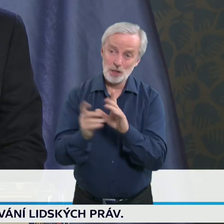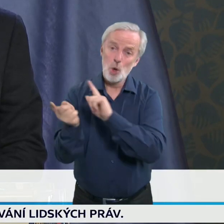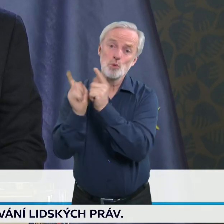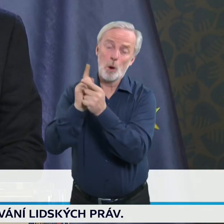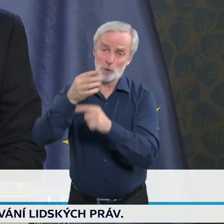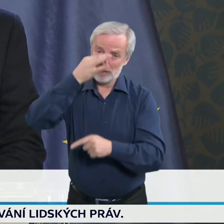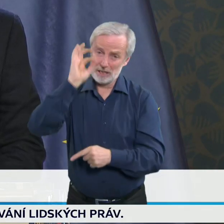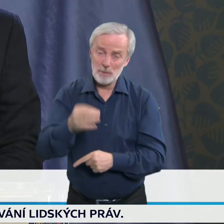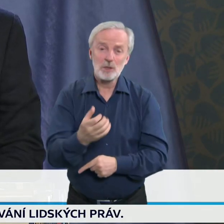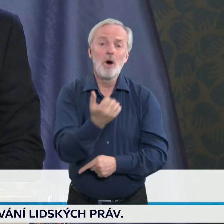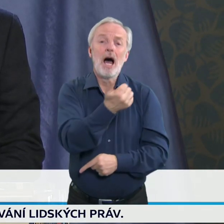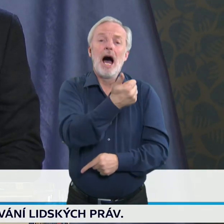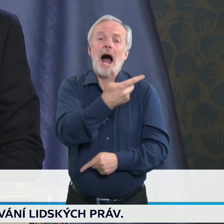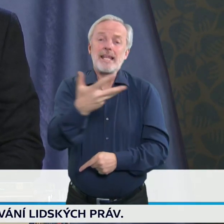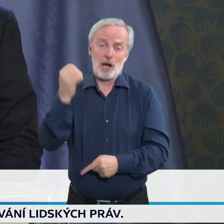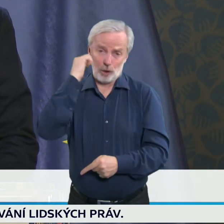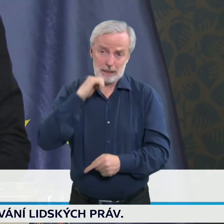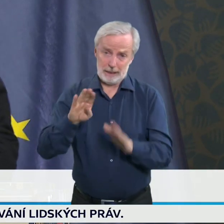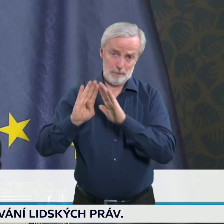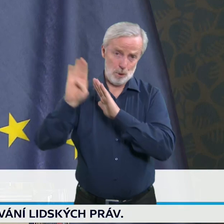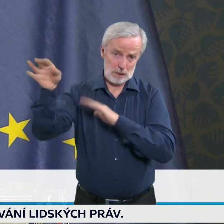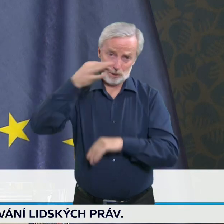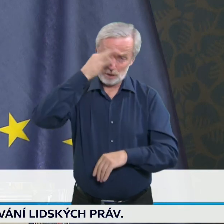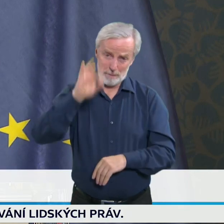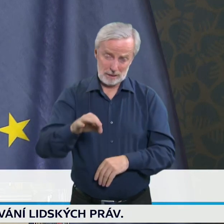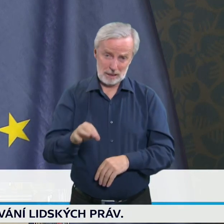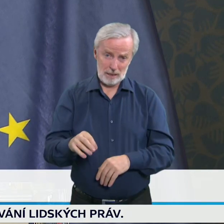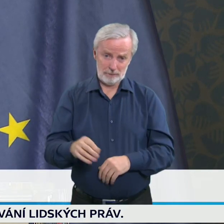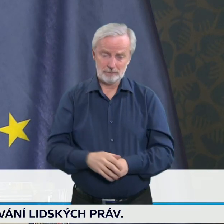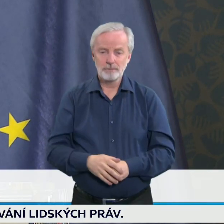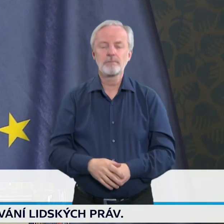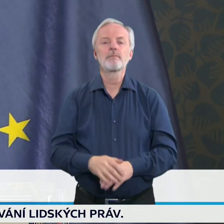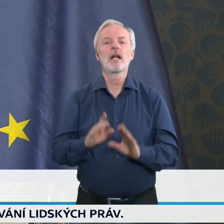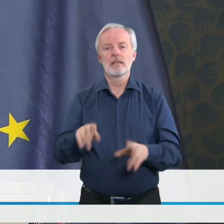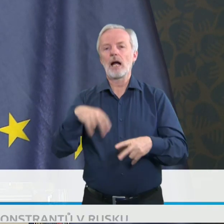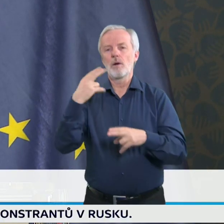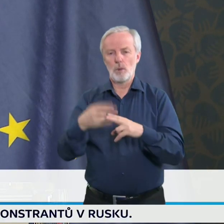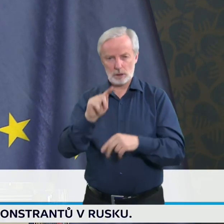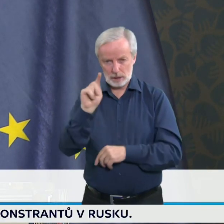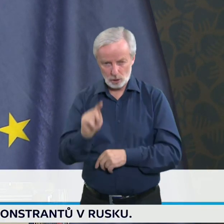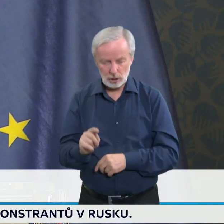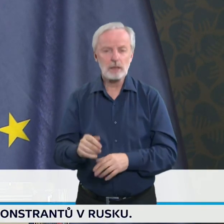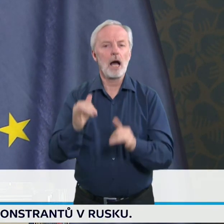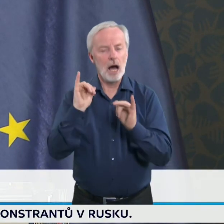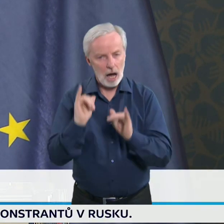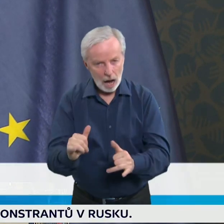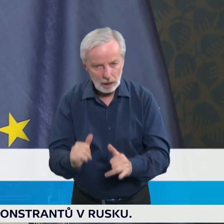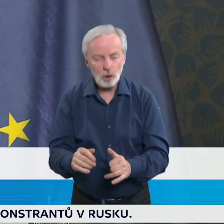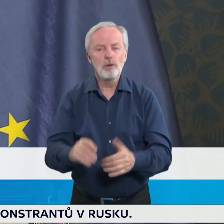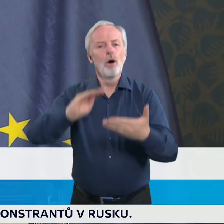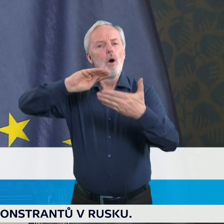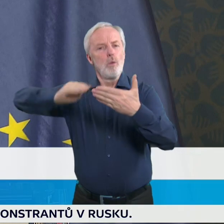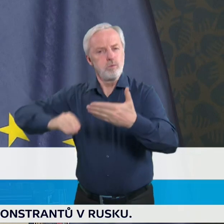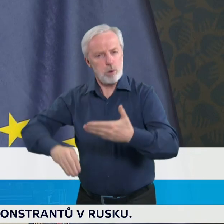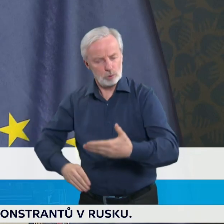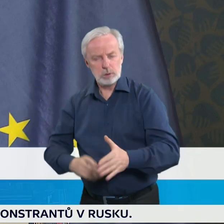pacienti. Mohli to je všechno a moc vám děkuji. Já začnu s tou poslední otázkou. Ta výzva je naléhavá a ona vychází z velmi